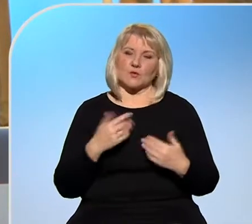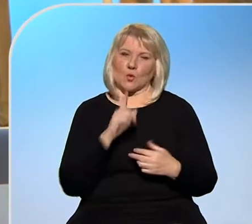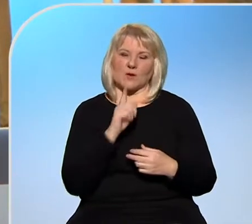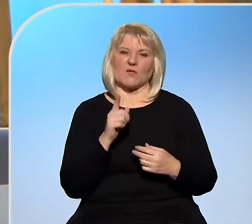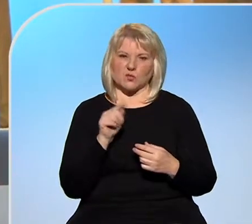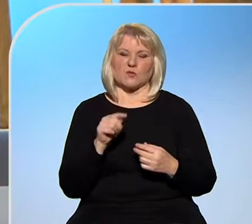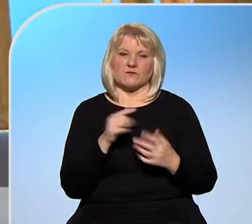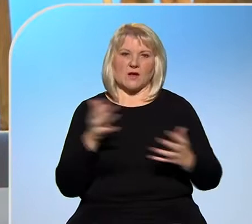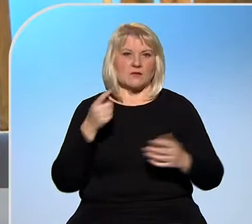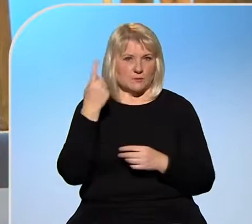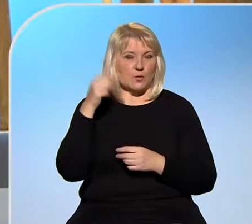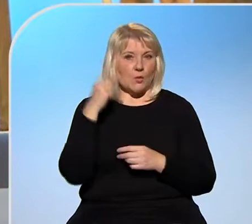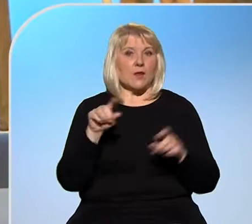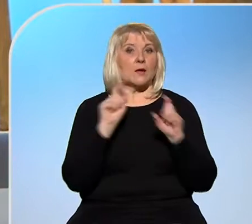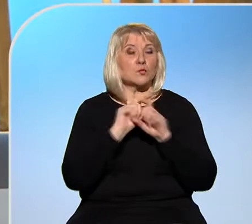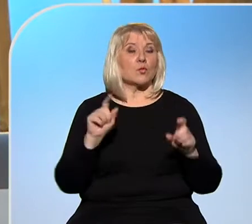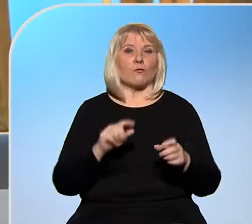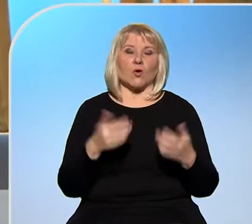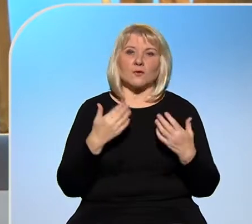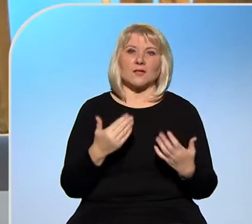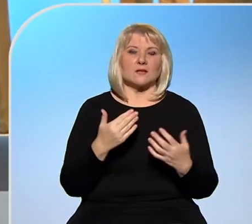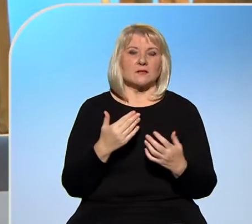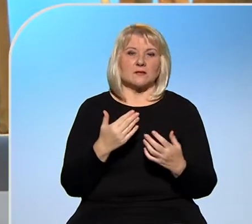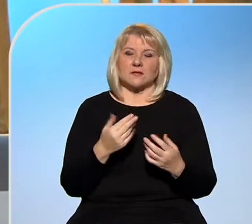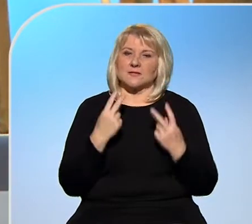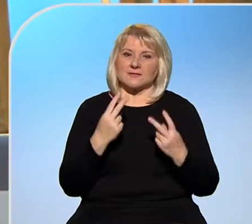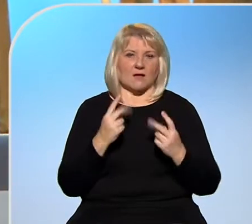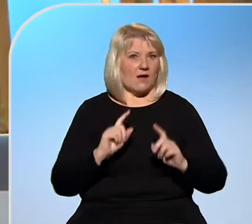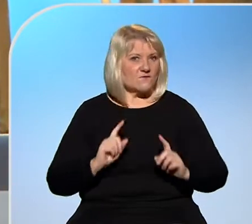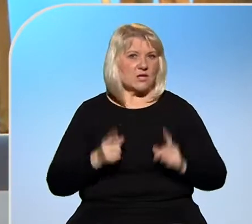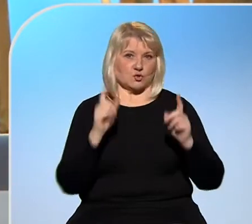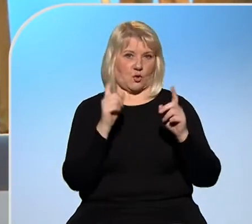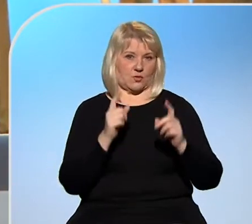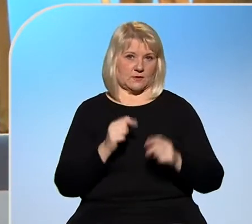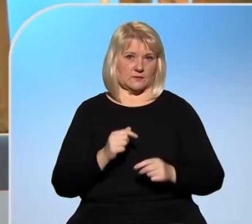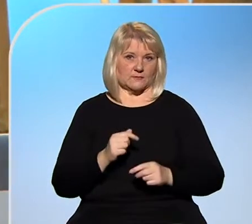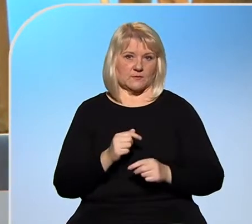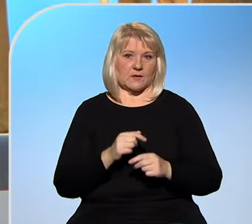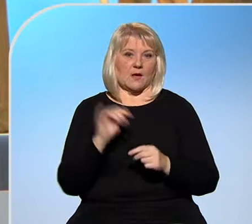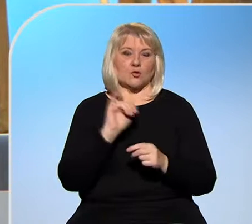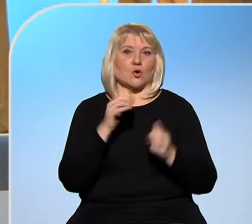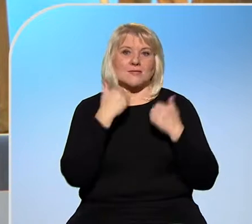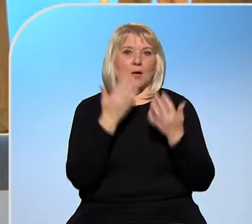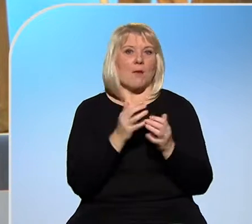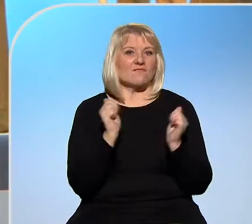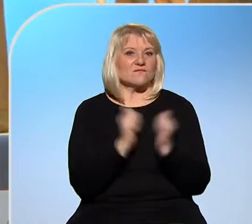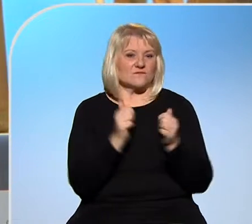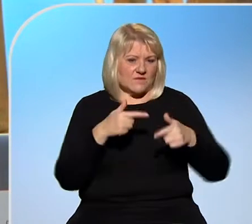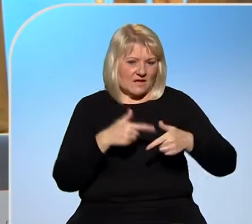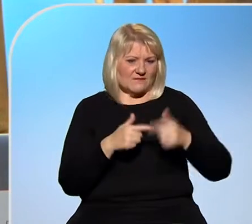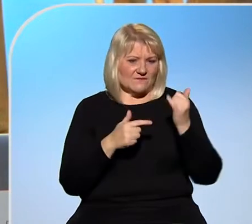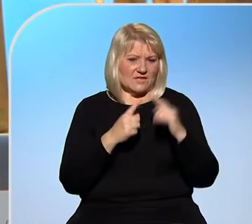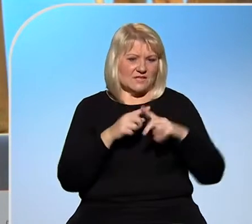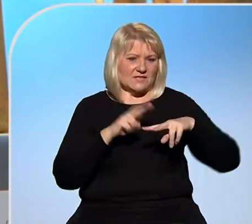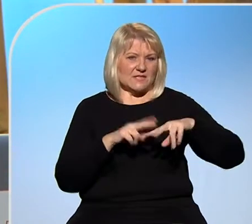protože ty ceny jsou dneska opravdu vysoké. A pokud člověk neměl zafixováno, tak v podstatě neexistuje